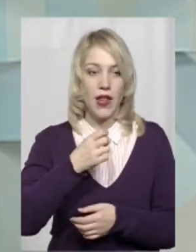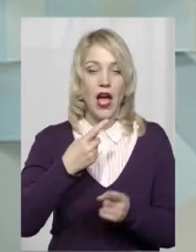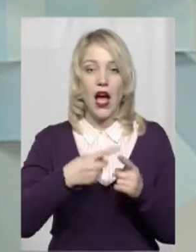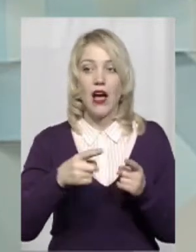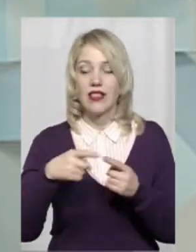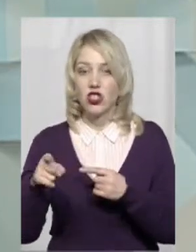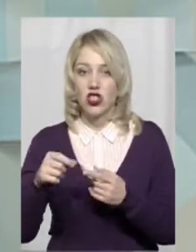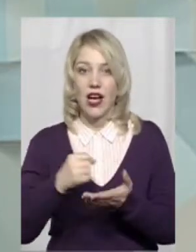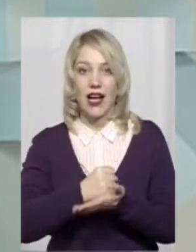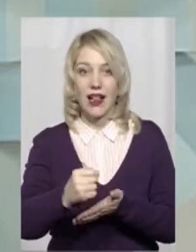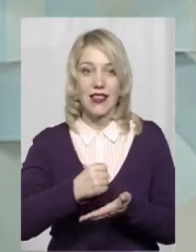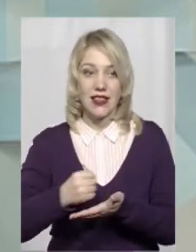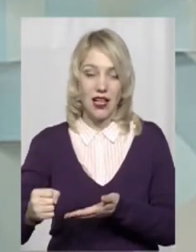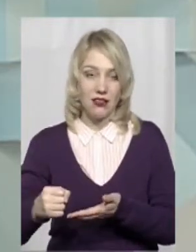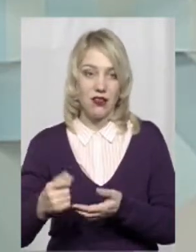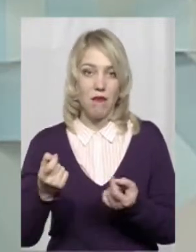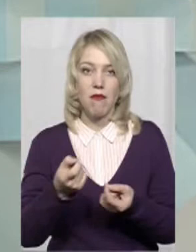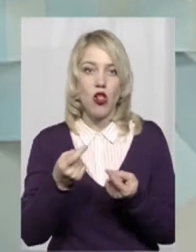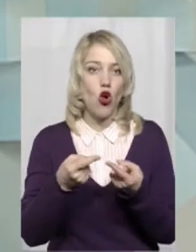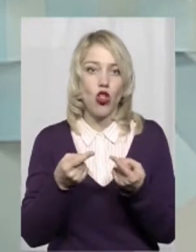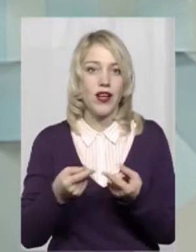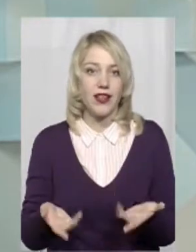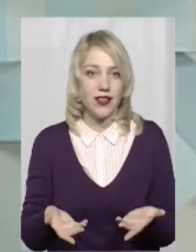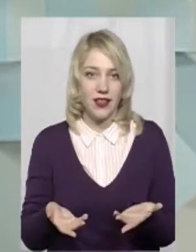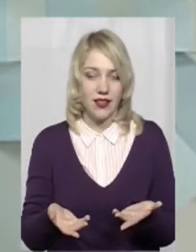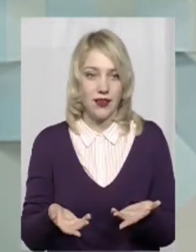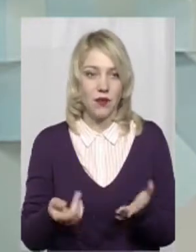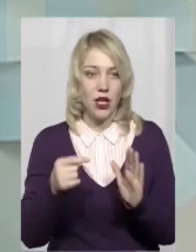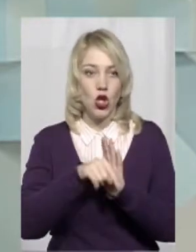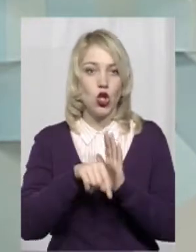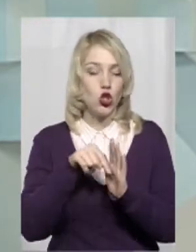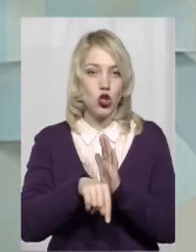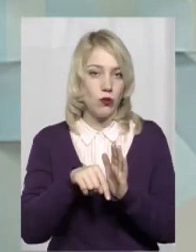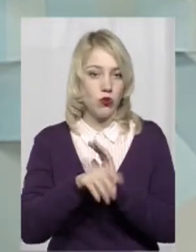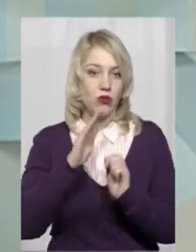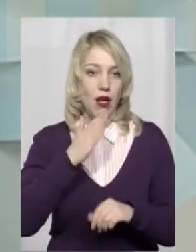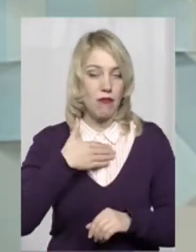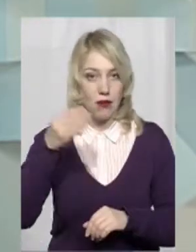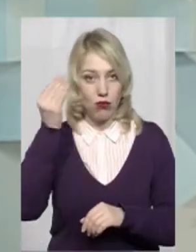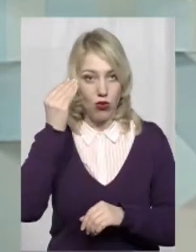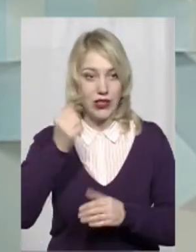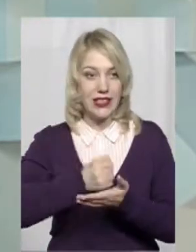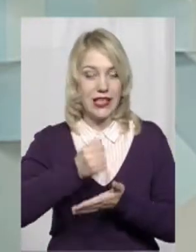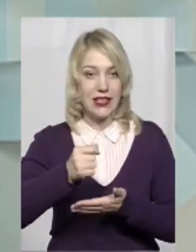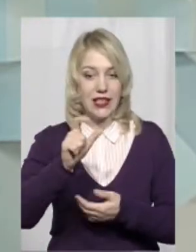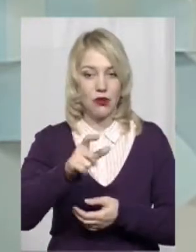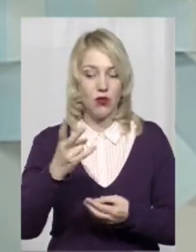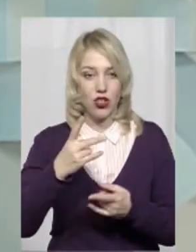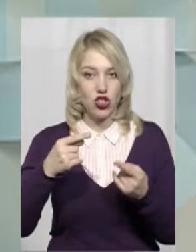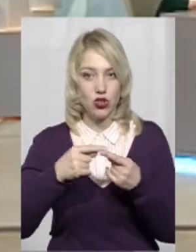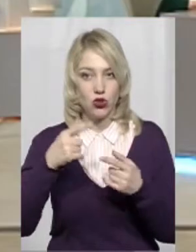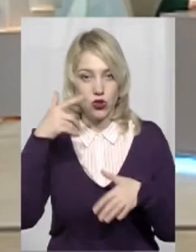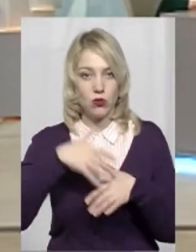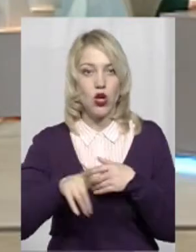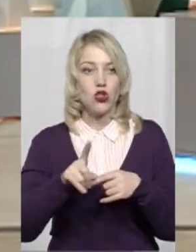Решти кандидатів мало конкретики. Тобто, на мій погляд, кандидат повинен чітко усвідомити, що він